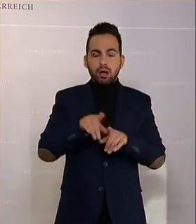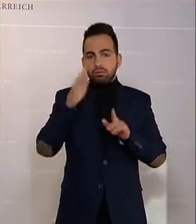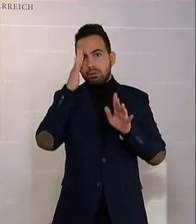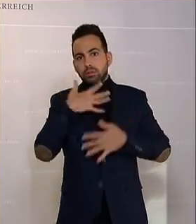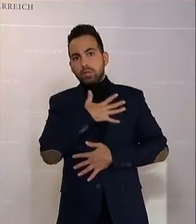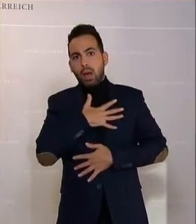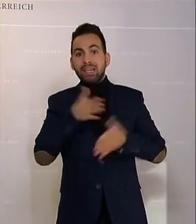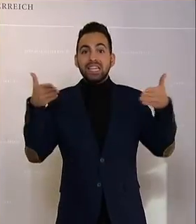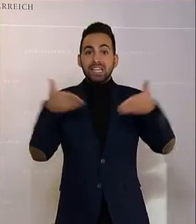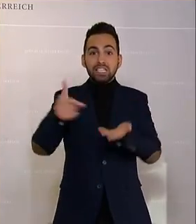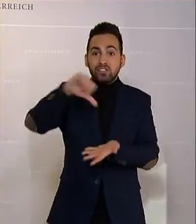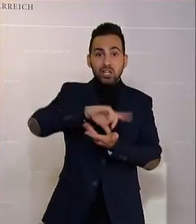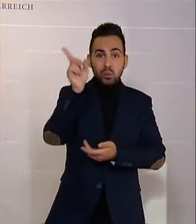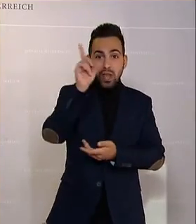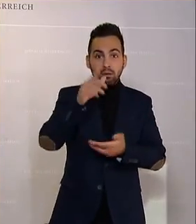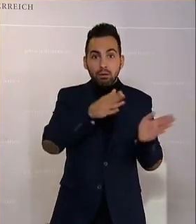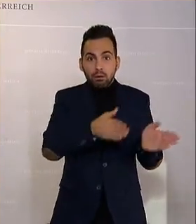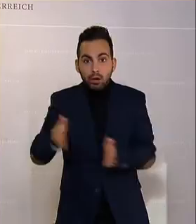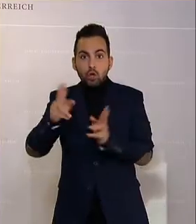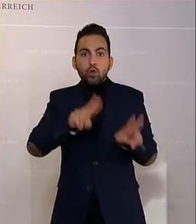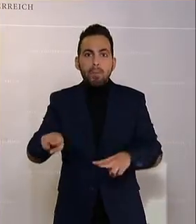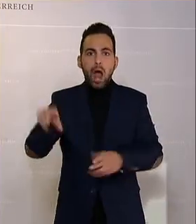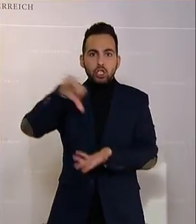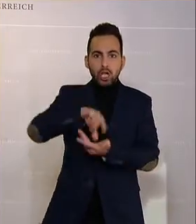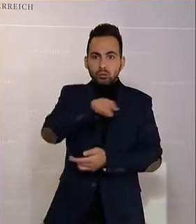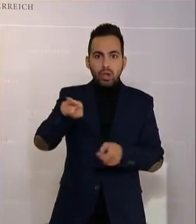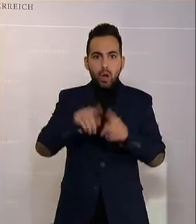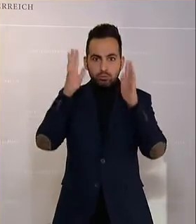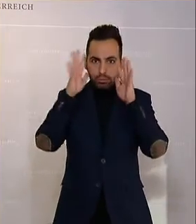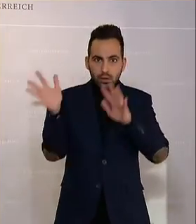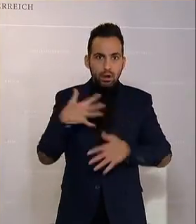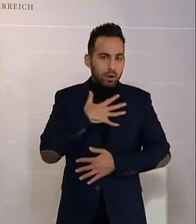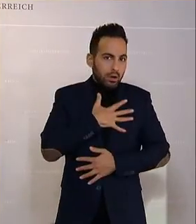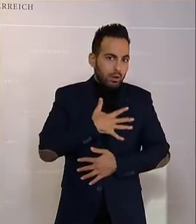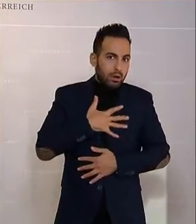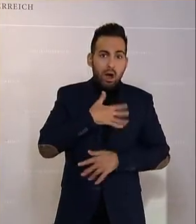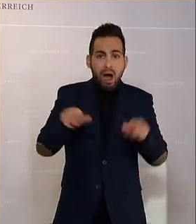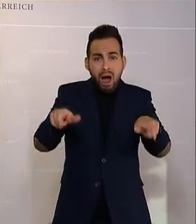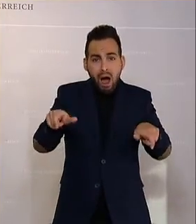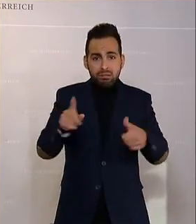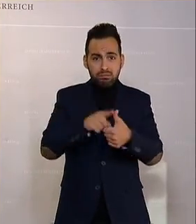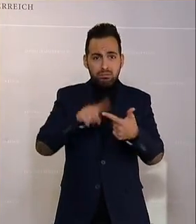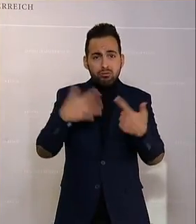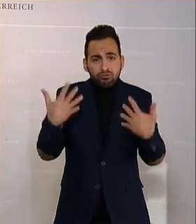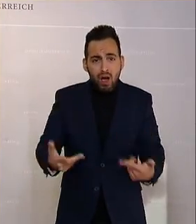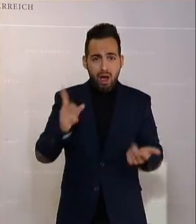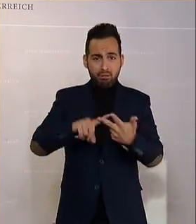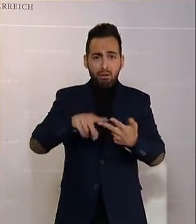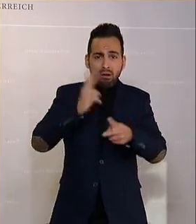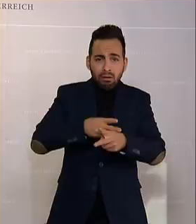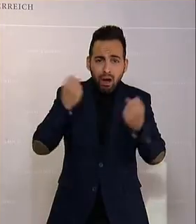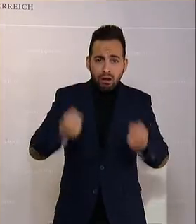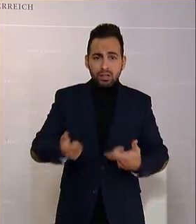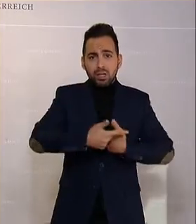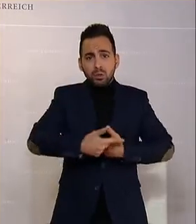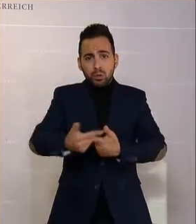nicht auf den Intensivstationen, sondern auf den Normalstationen abspielen. Und dort werden eben die alten, besonders kranken und schwachen Personen eingeliefert, wo eine